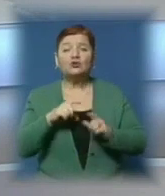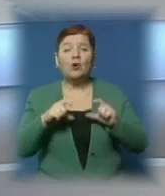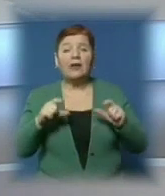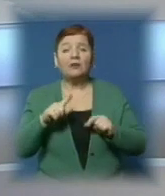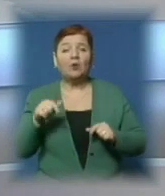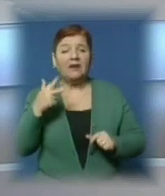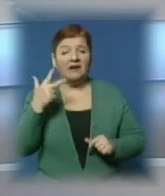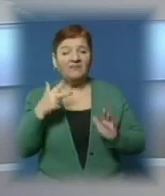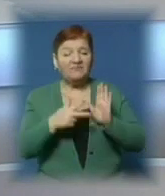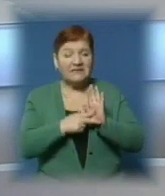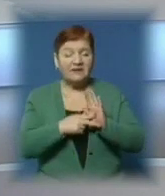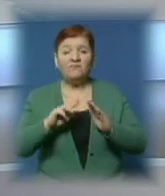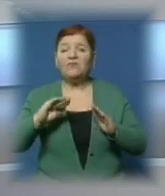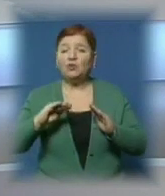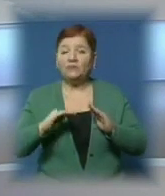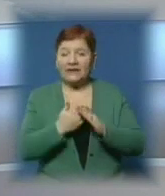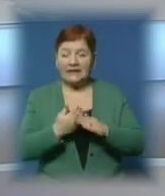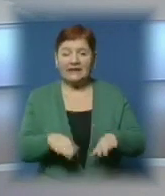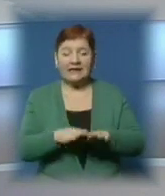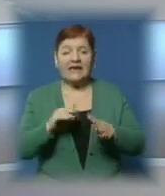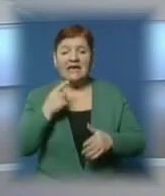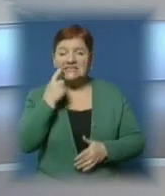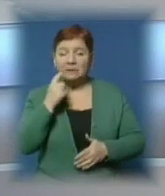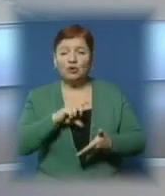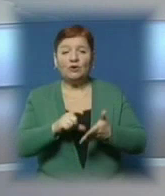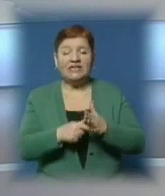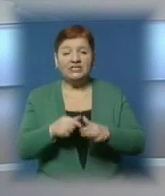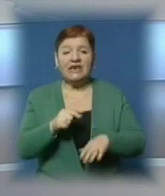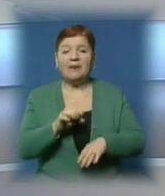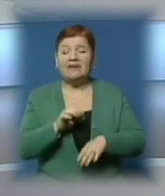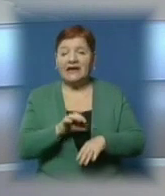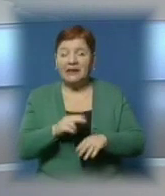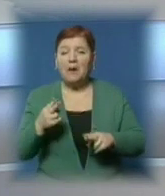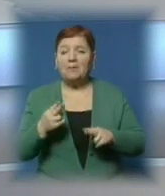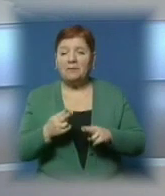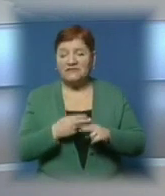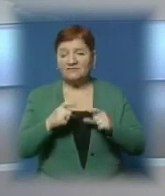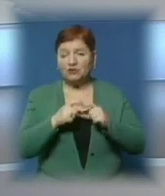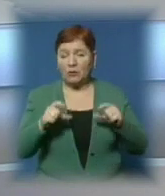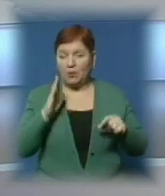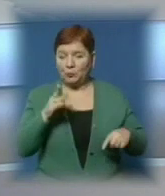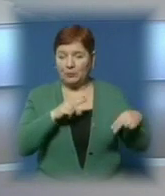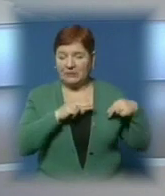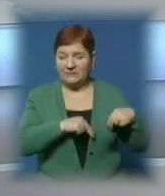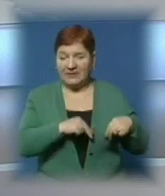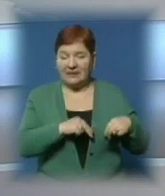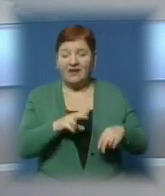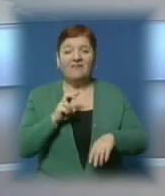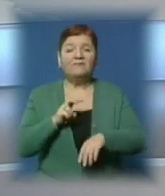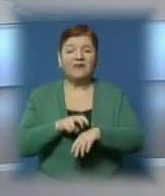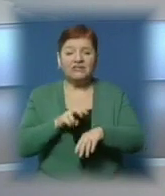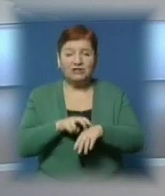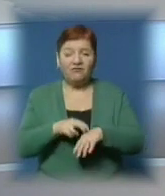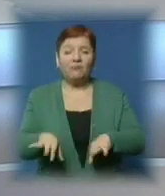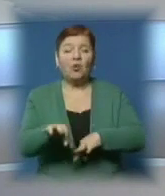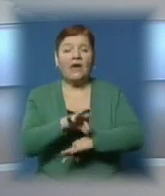Наразі в Ужгороді планують відновити стоматологічні кабінети, які працюватимуть безпосередньо у школах. Лікарі-інтерни УЖНУ в рамках